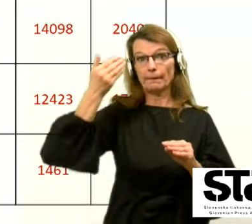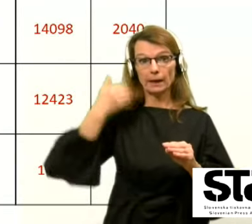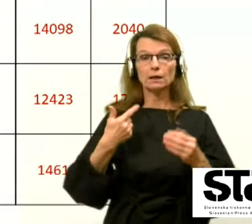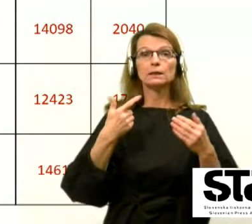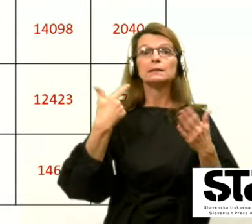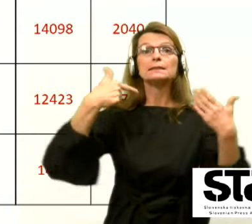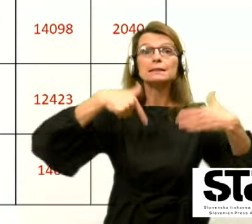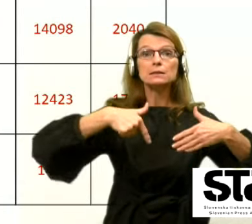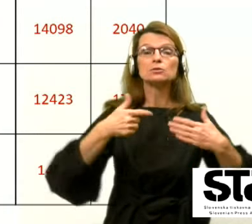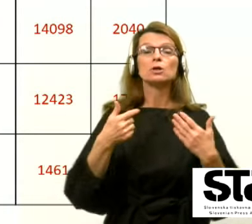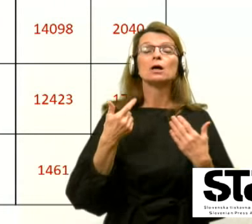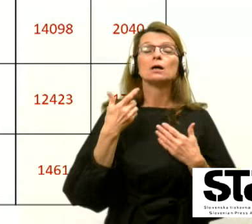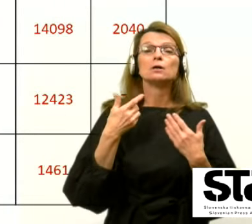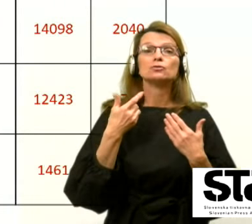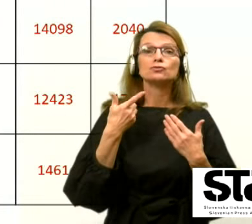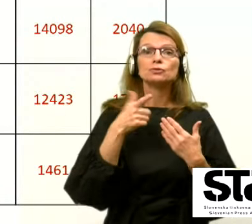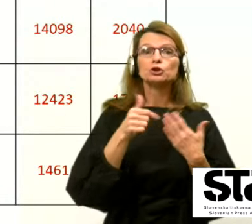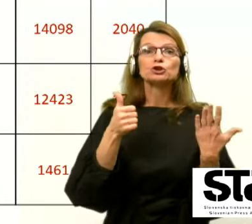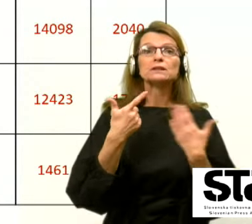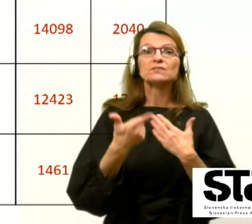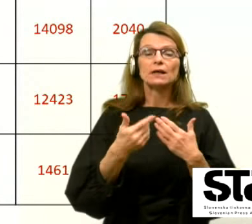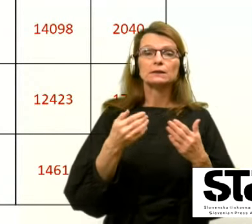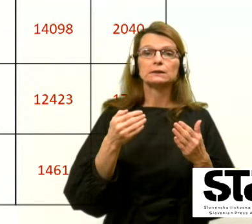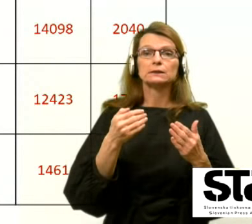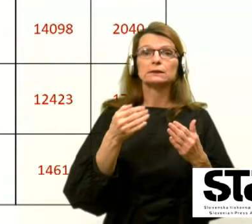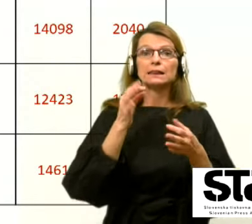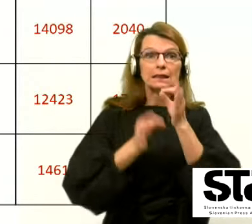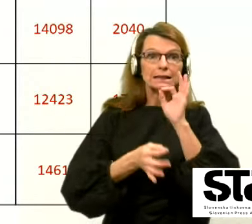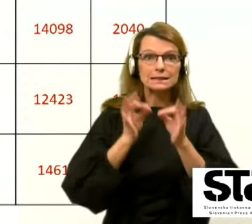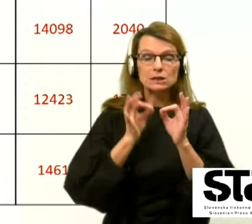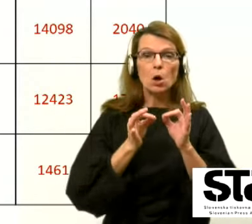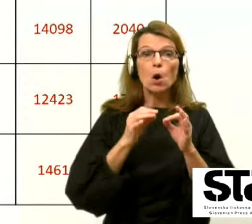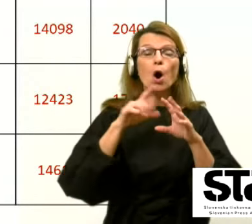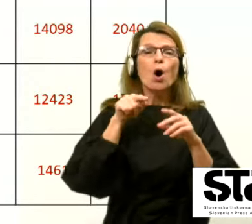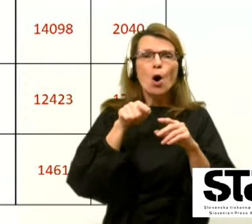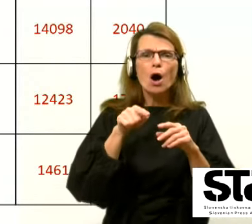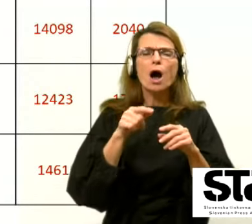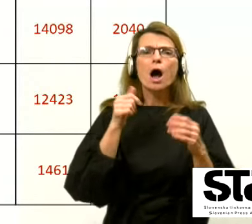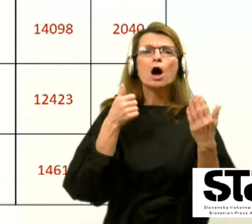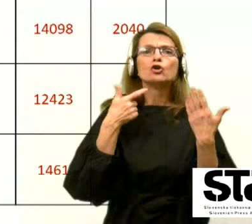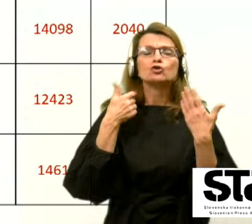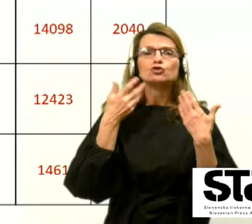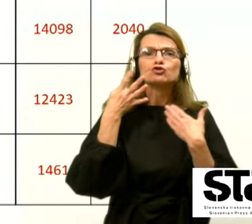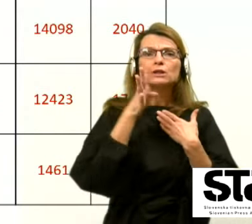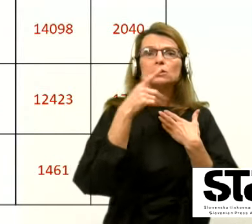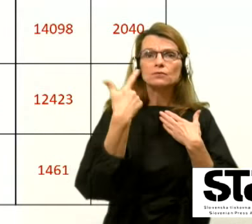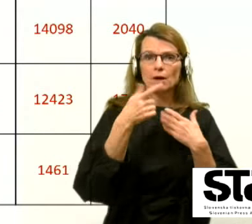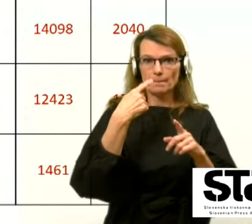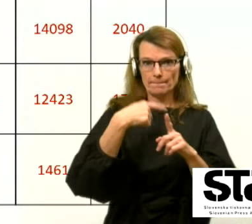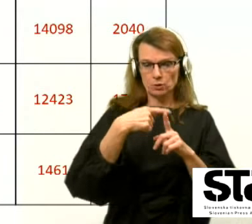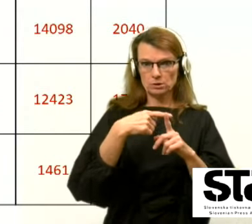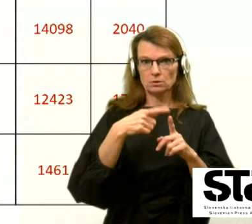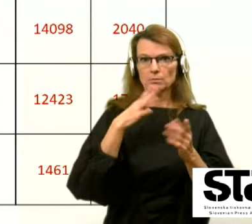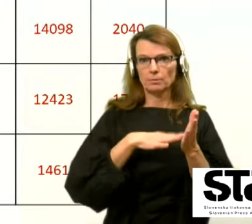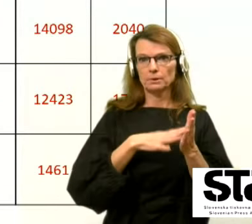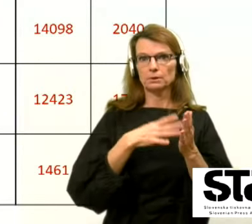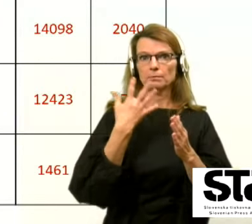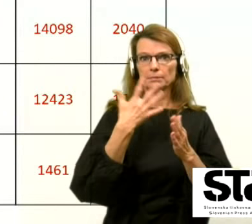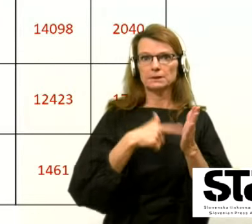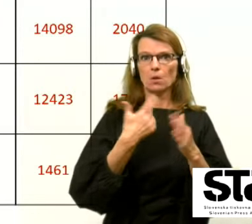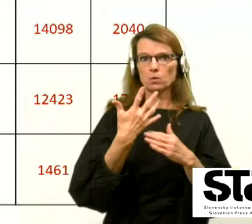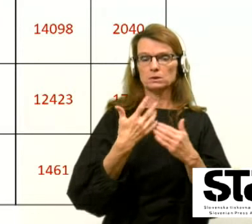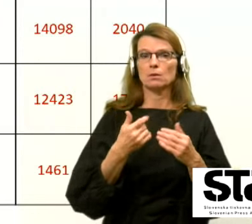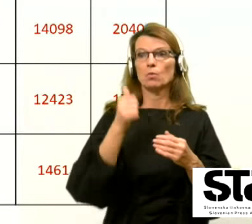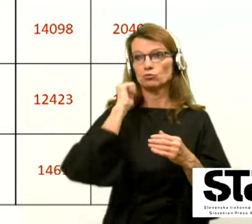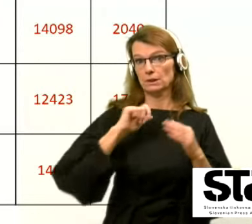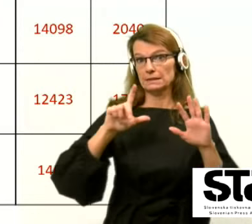7236 testov, v tega je bilo 420 pozitivnih ali 5,8 odstotka, včeraj